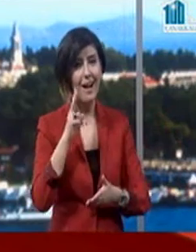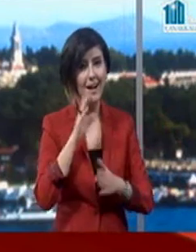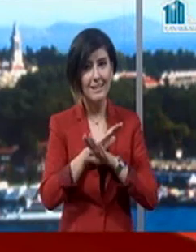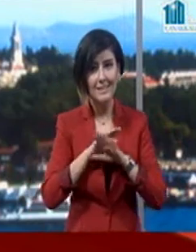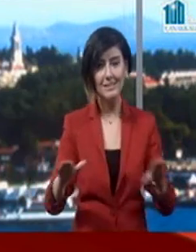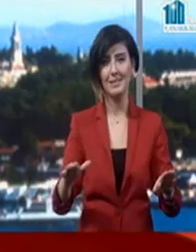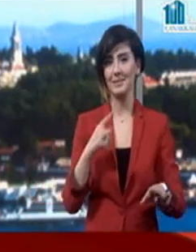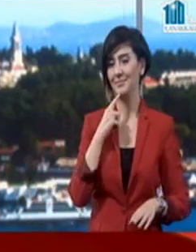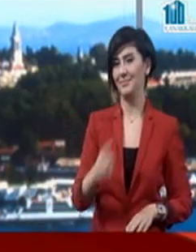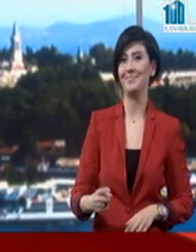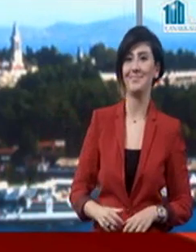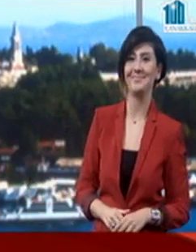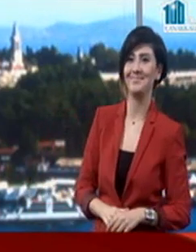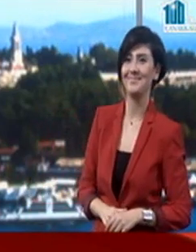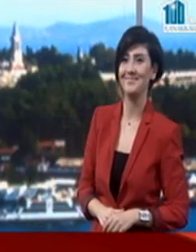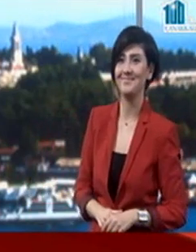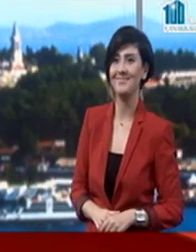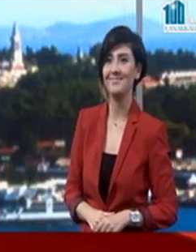Özel yayınımız devam edecek.